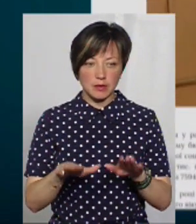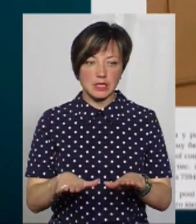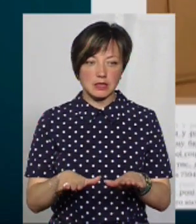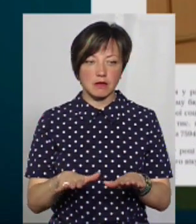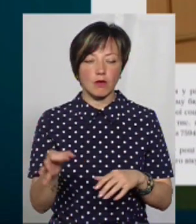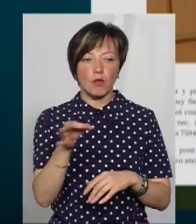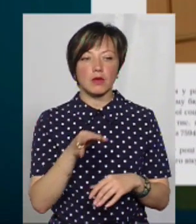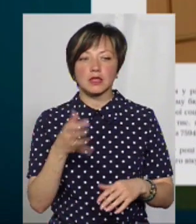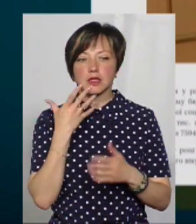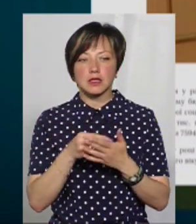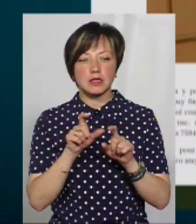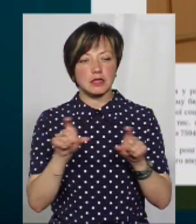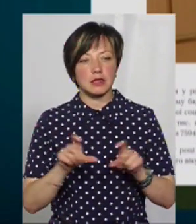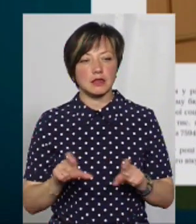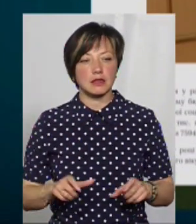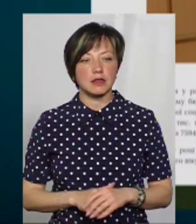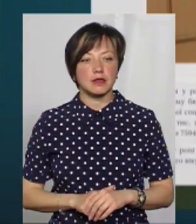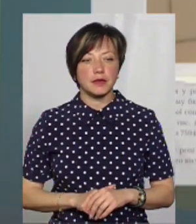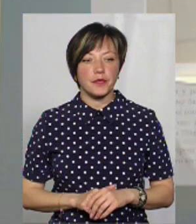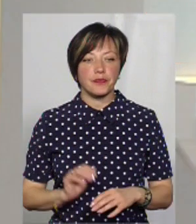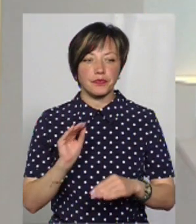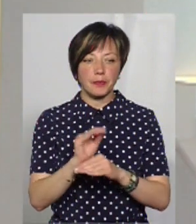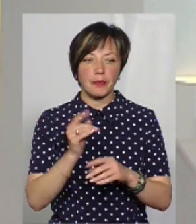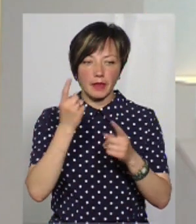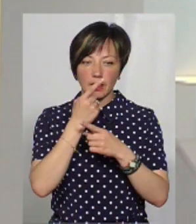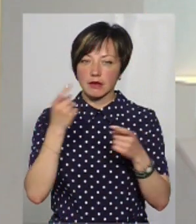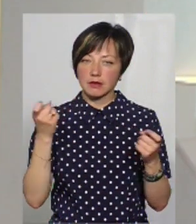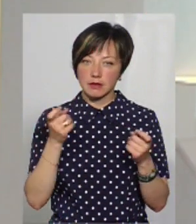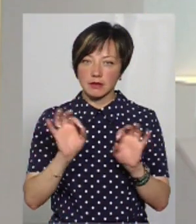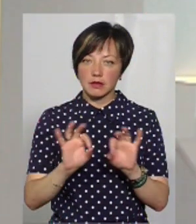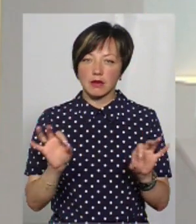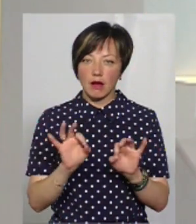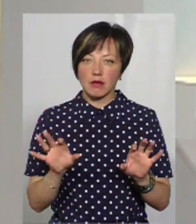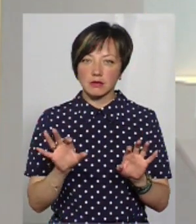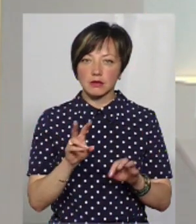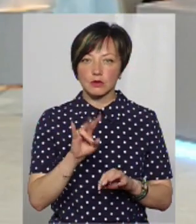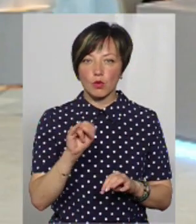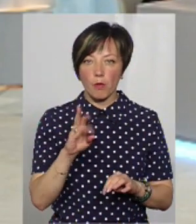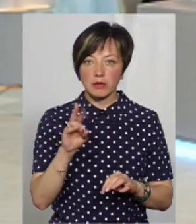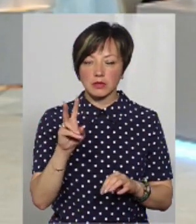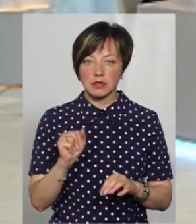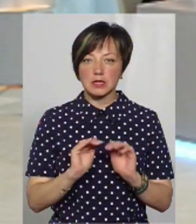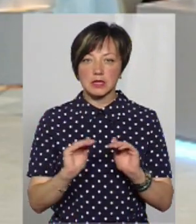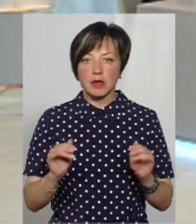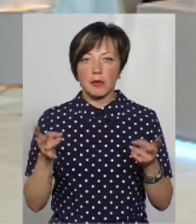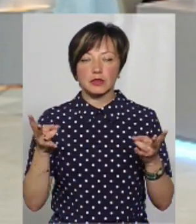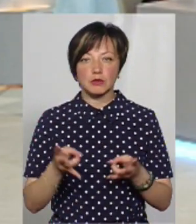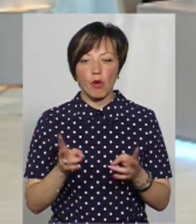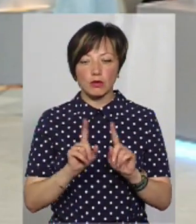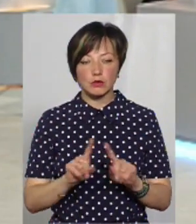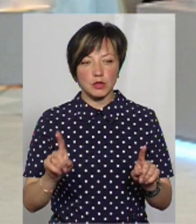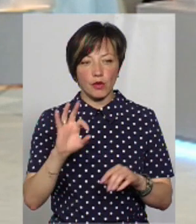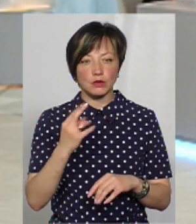області, так. Теж додам з інформації, яку озвучувала пані Лукомська, що для дітей, які потребують